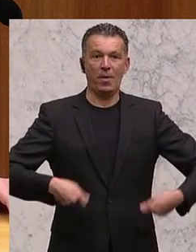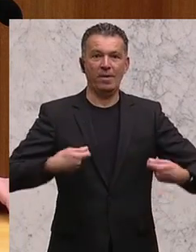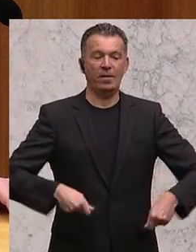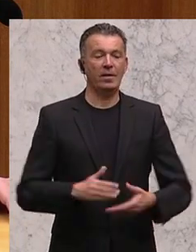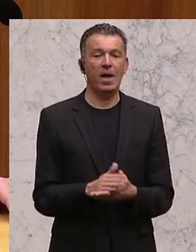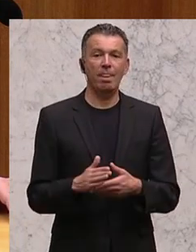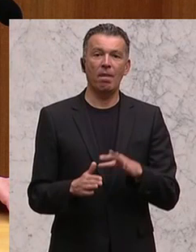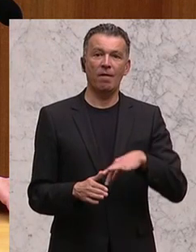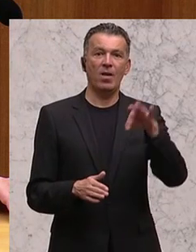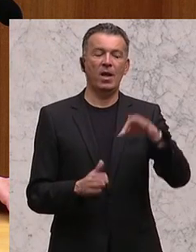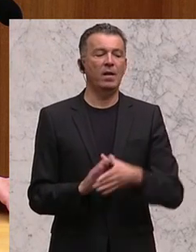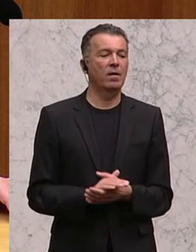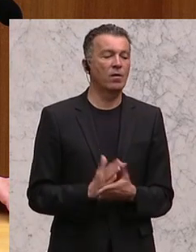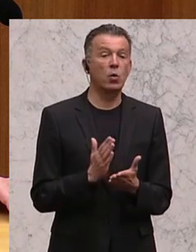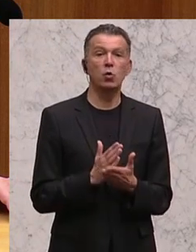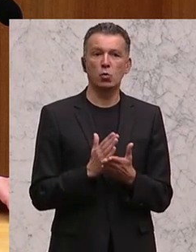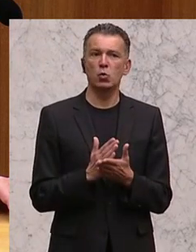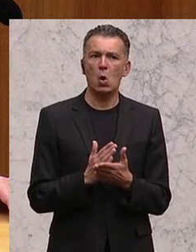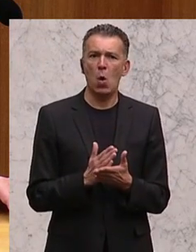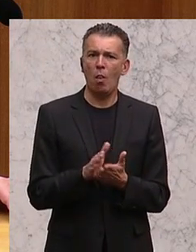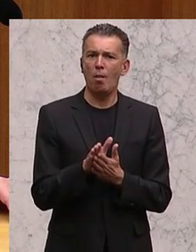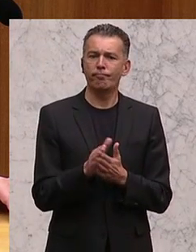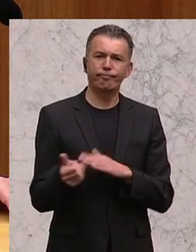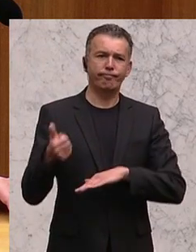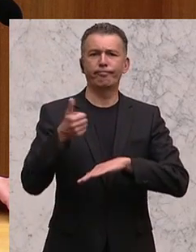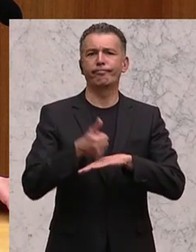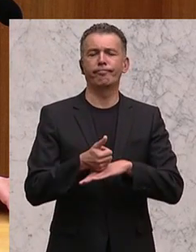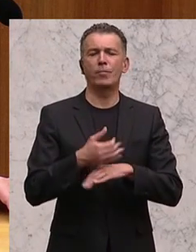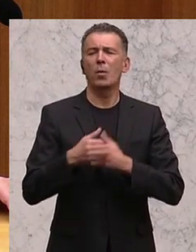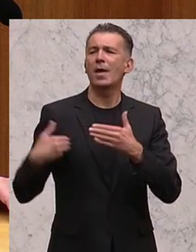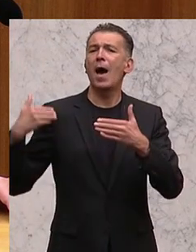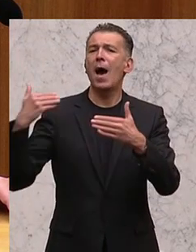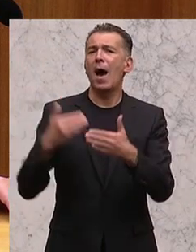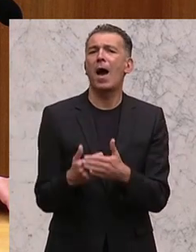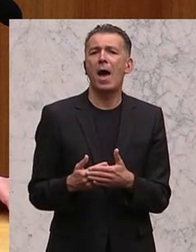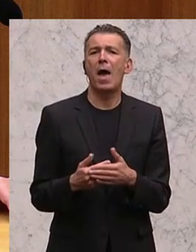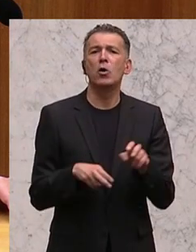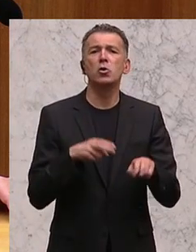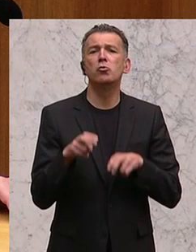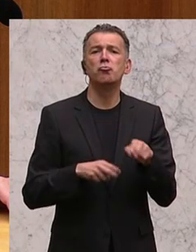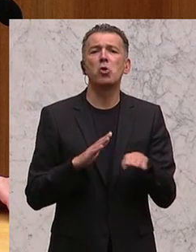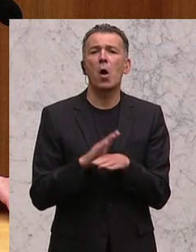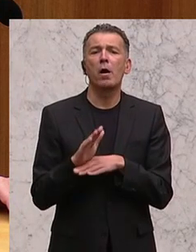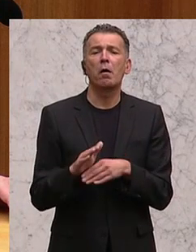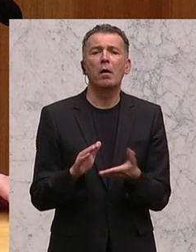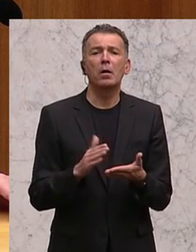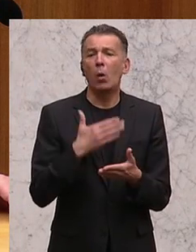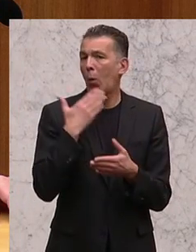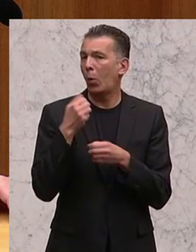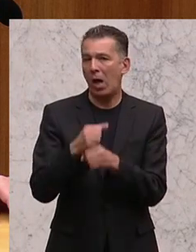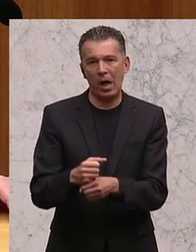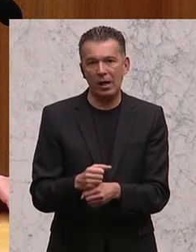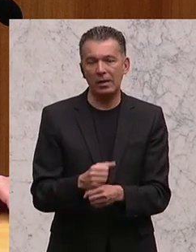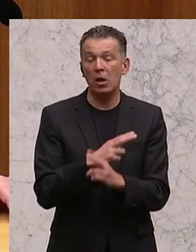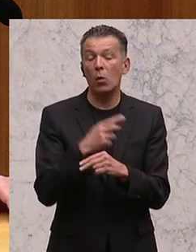gewählt wurde und bereits im Amt sich befindet, haben über Jahre hinweg die Fiskalregeln nicht einhalten können. Die österreichische